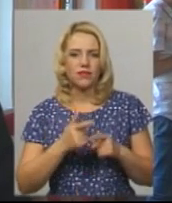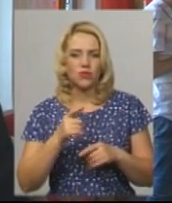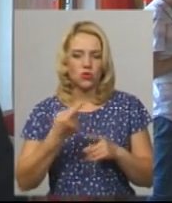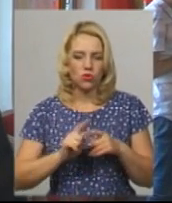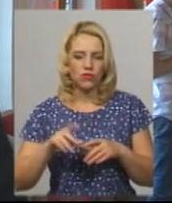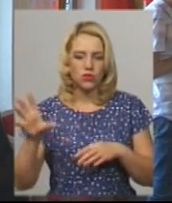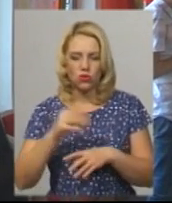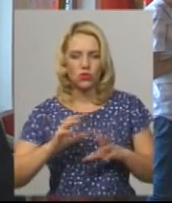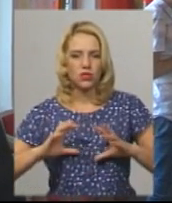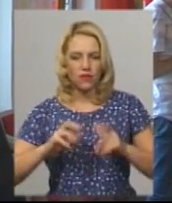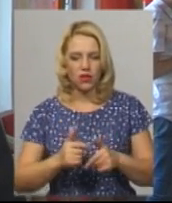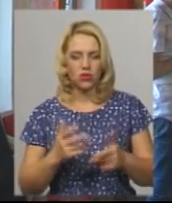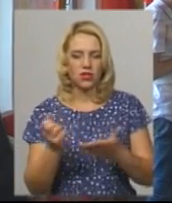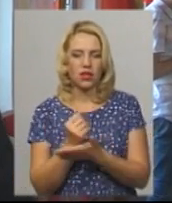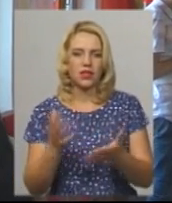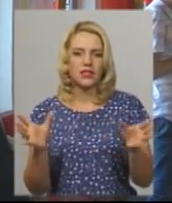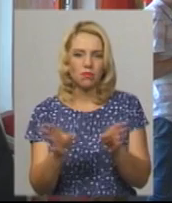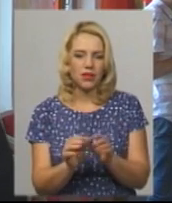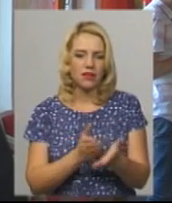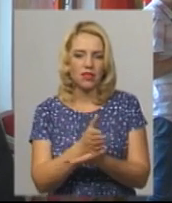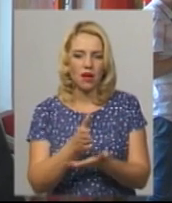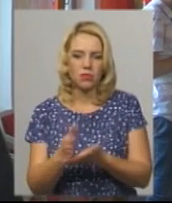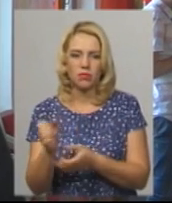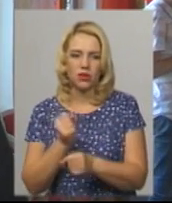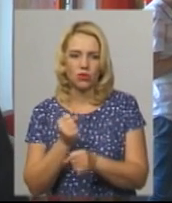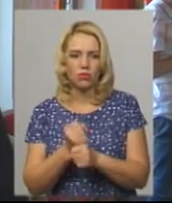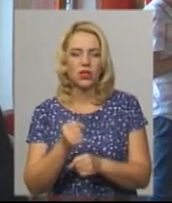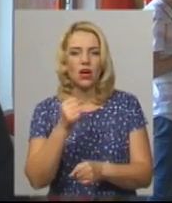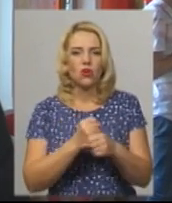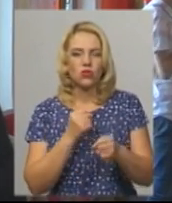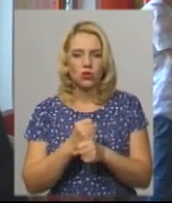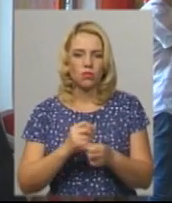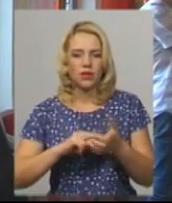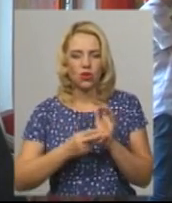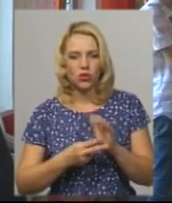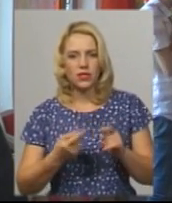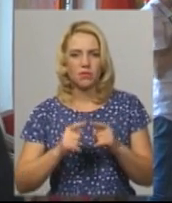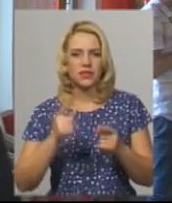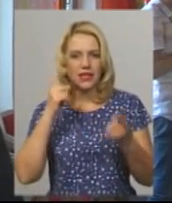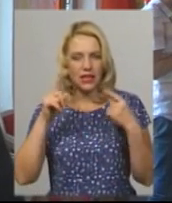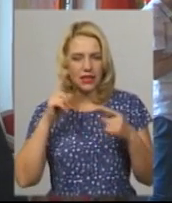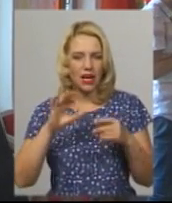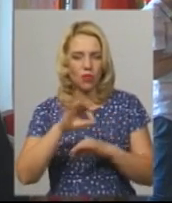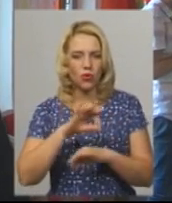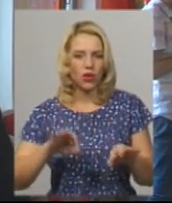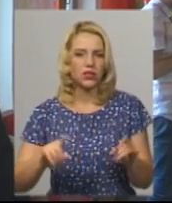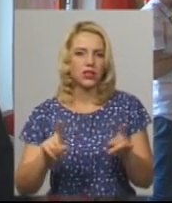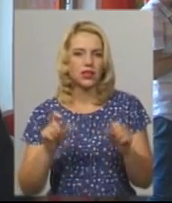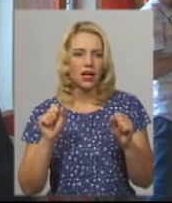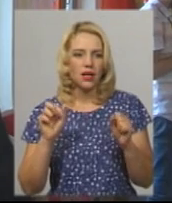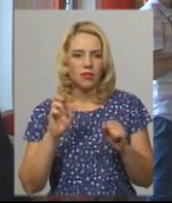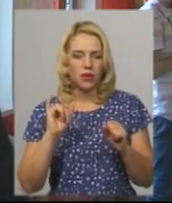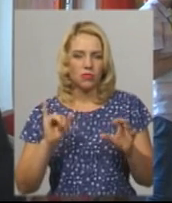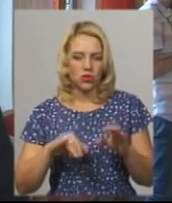напрямки роботи, розробити певні концепції або ідеї проєктів, які ми можемо